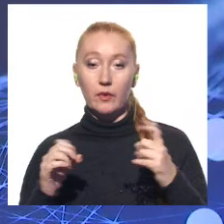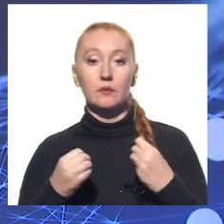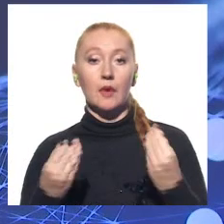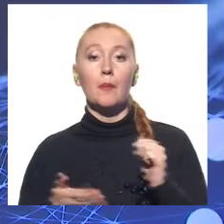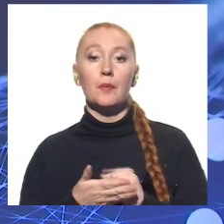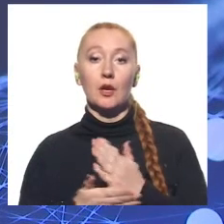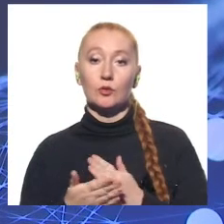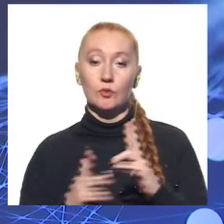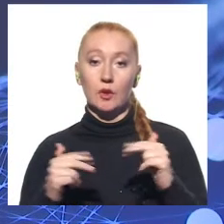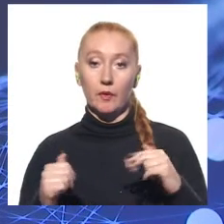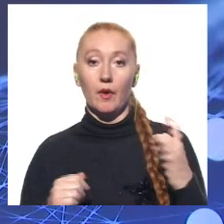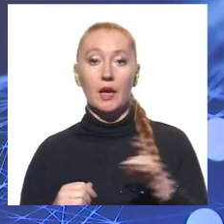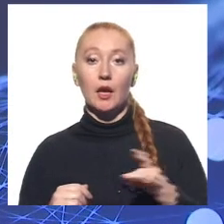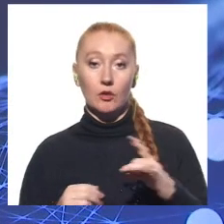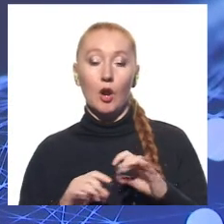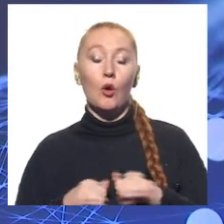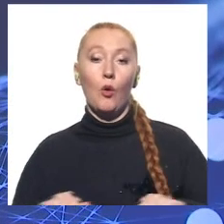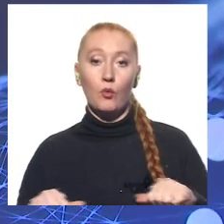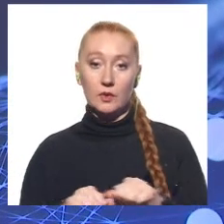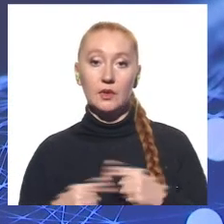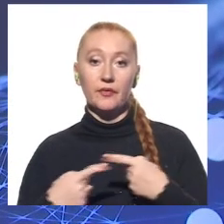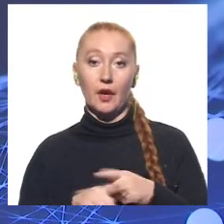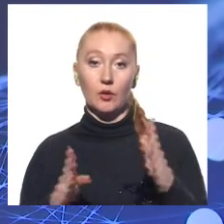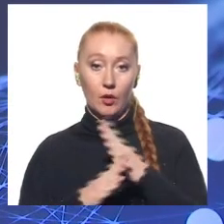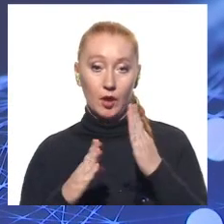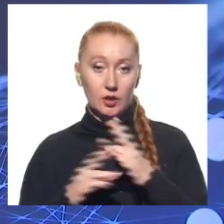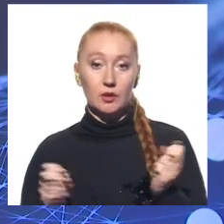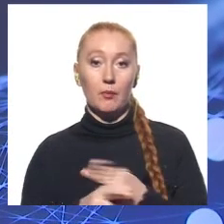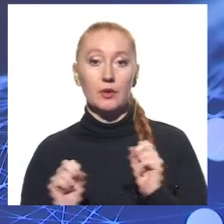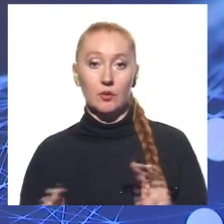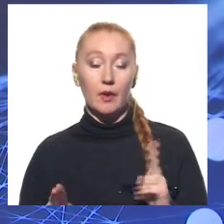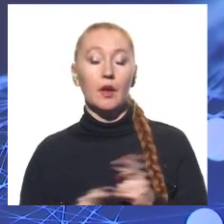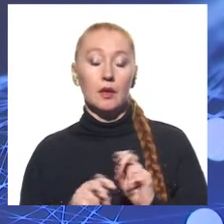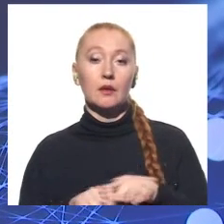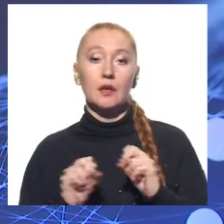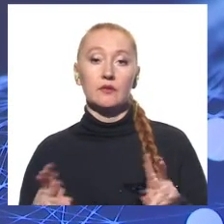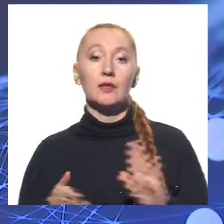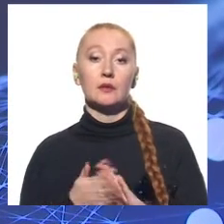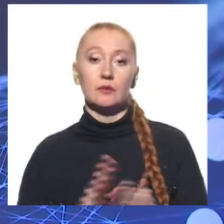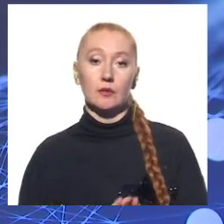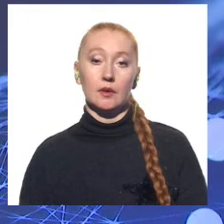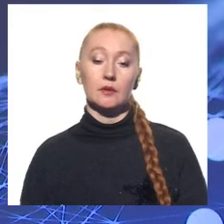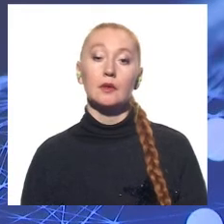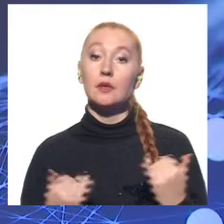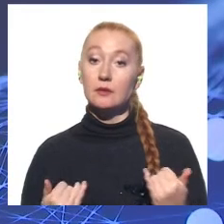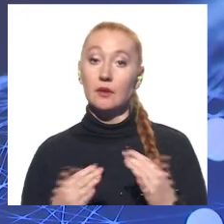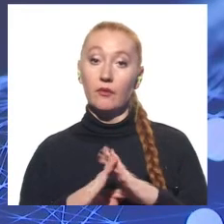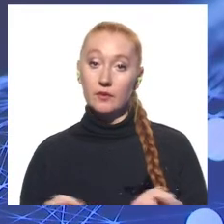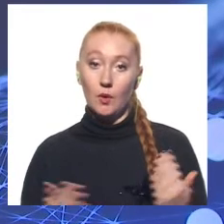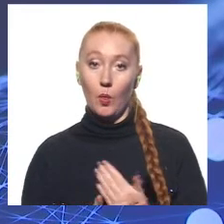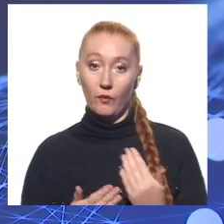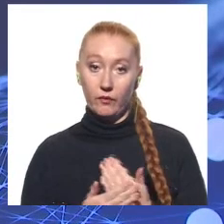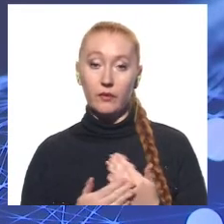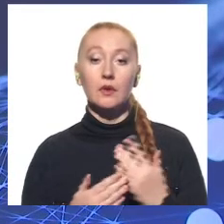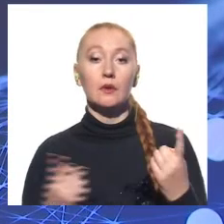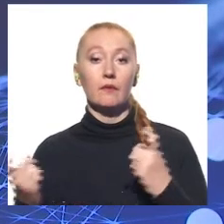пресслужбі Дніпропетровської регіональної комісії з питань техногенно-екологічної безпеки та надзвичайних ситуацій. І наразі це всі новини.